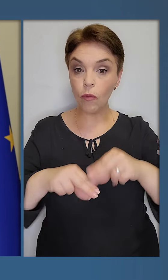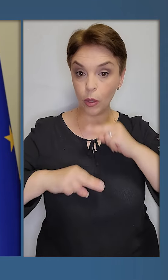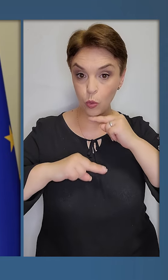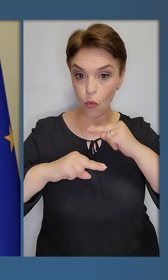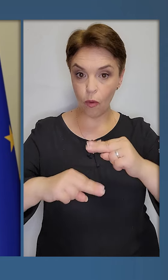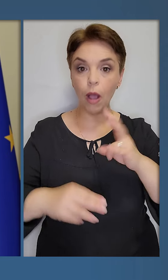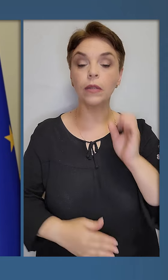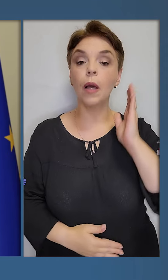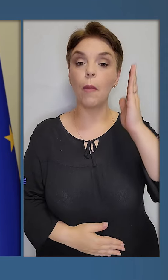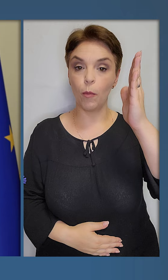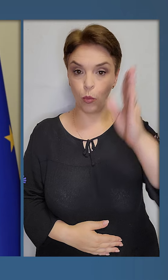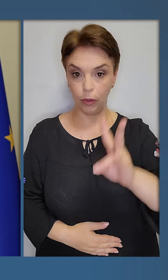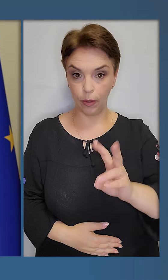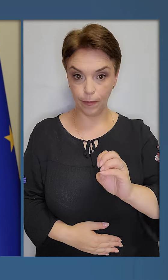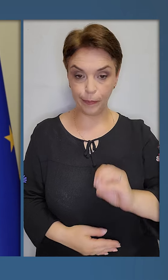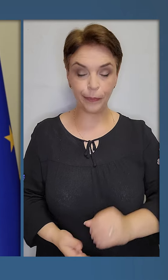увагу на майбутнє.